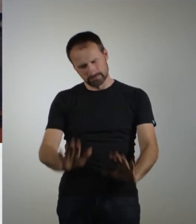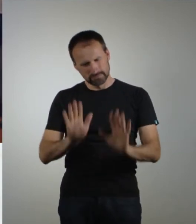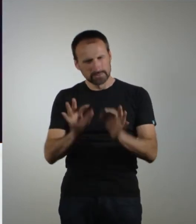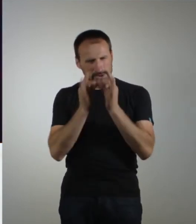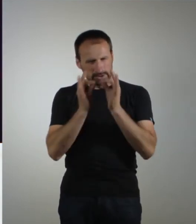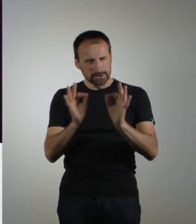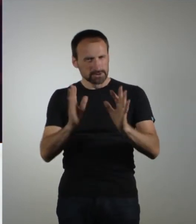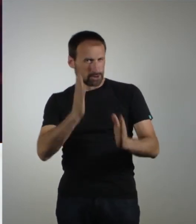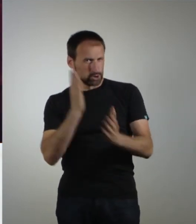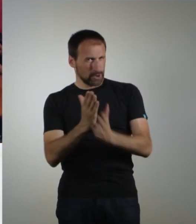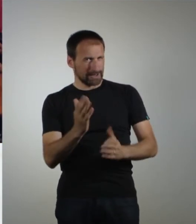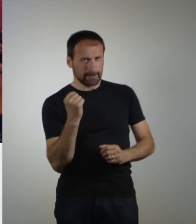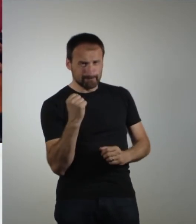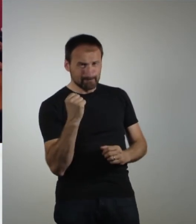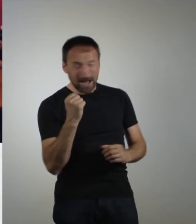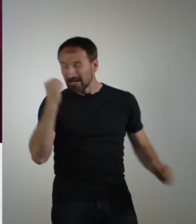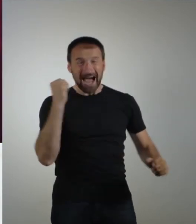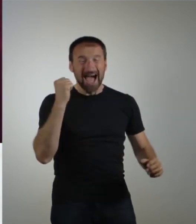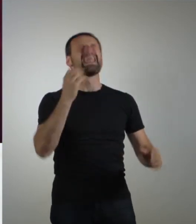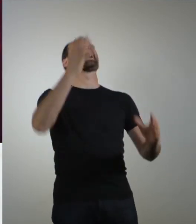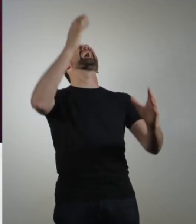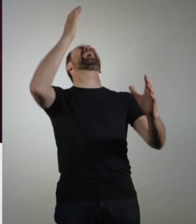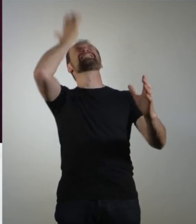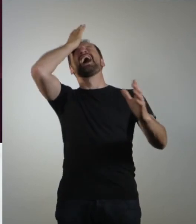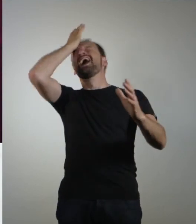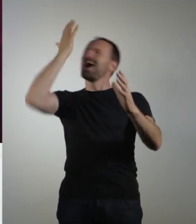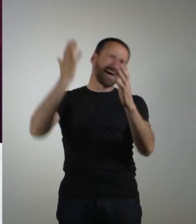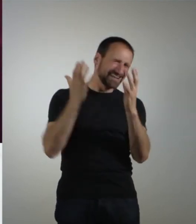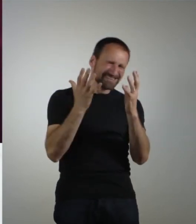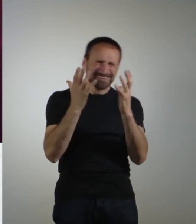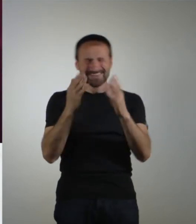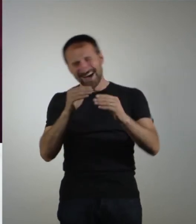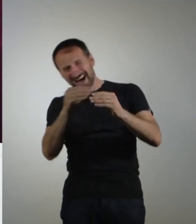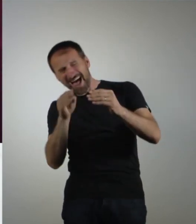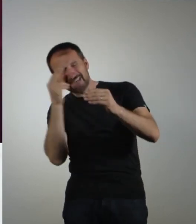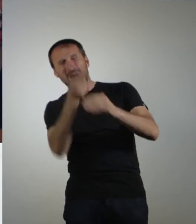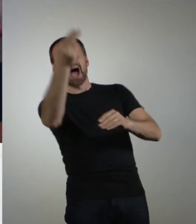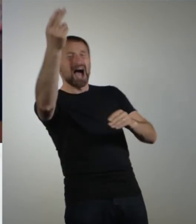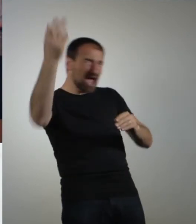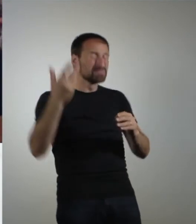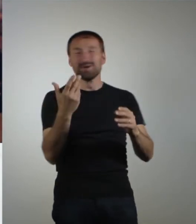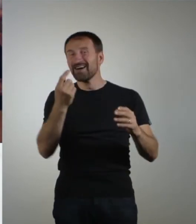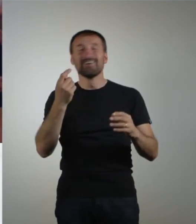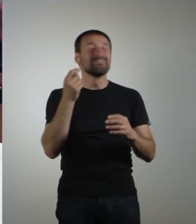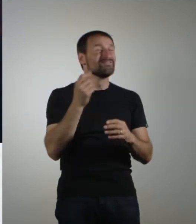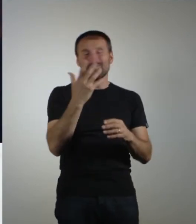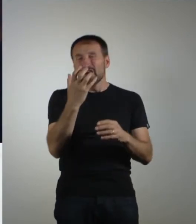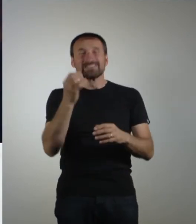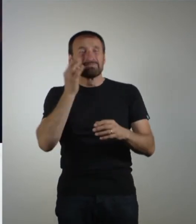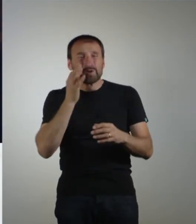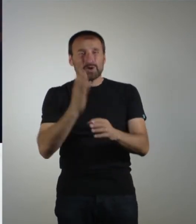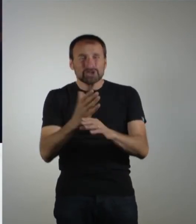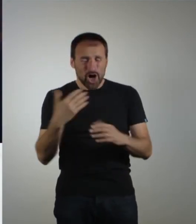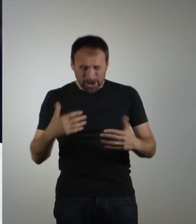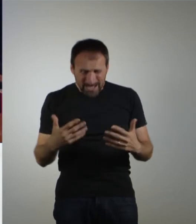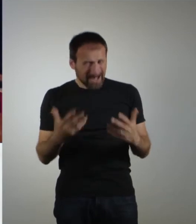seriös zu Ende spielen. Ja, nein. Unfassbar. Rand getroffen. Bereits 50 Minuten gespielt. Das Match